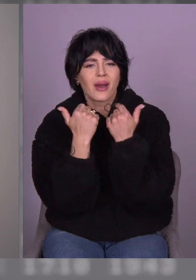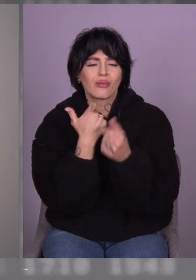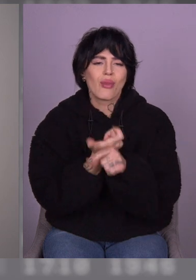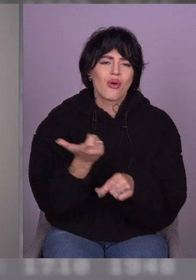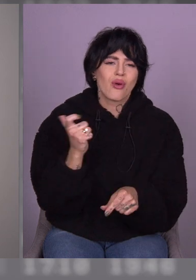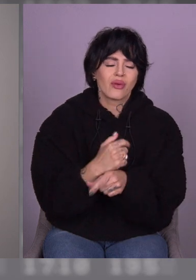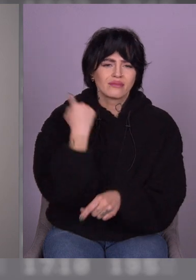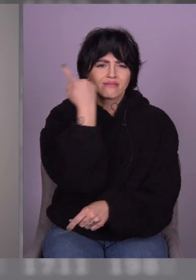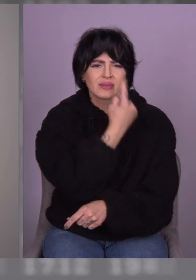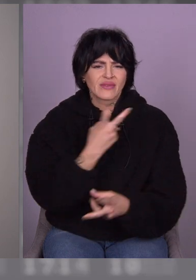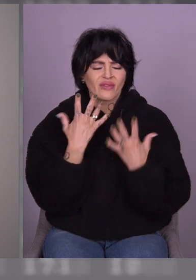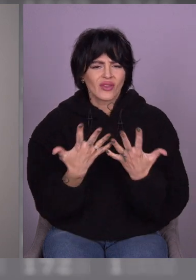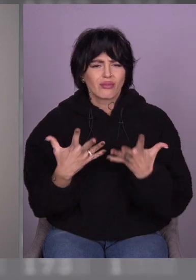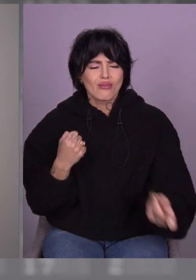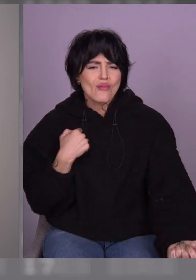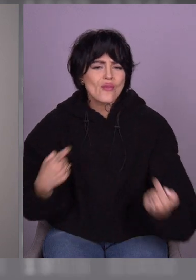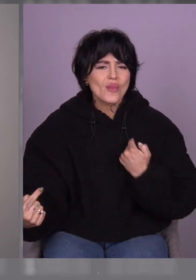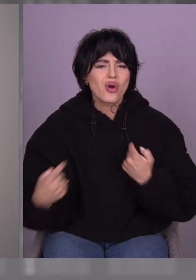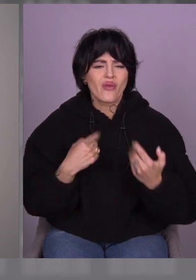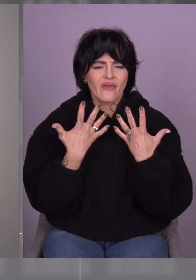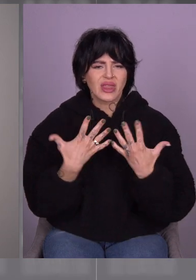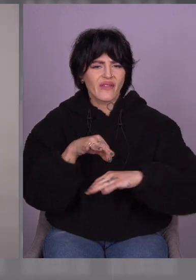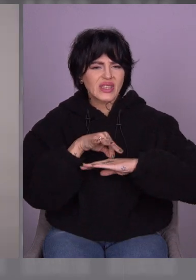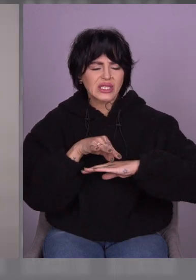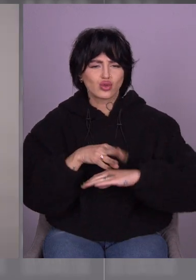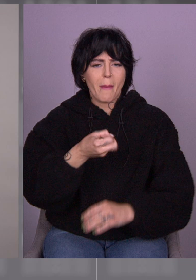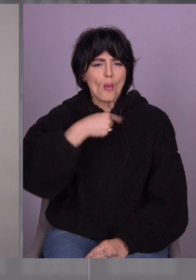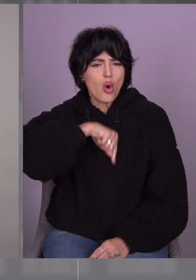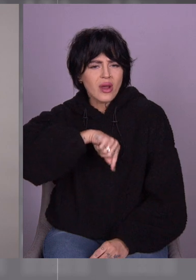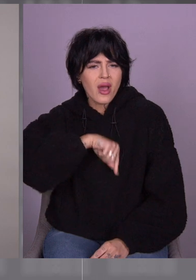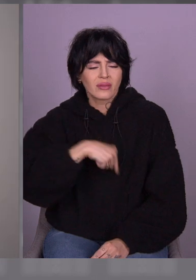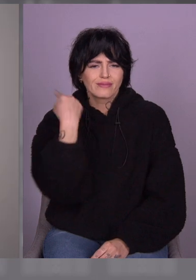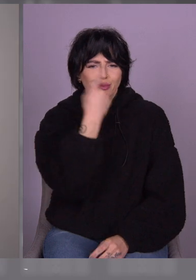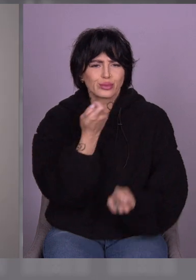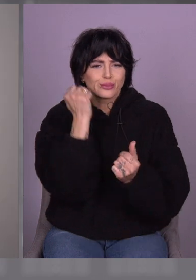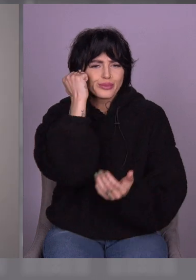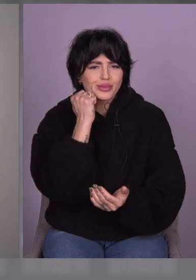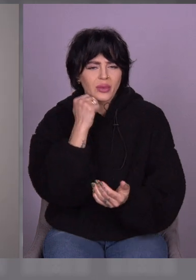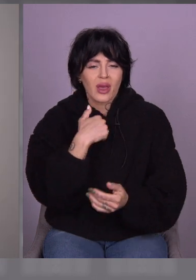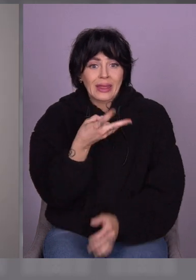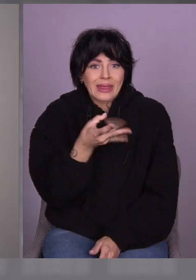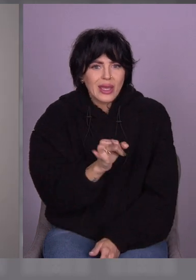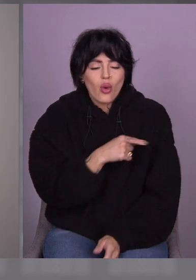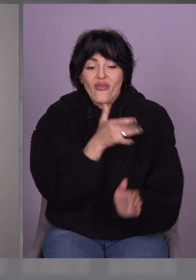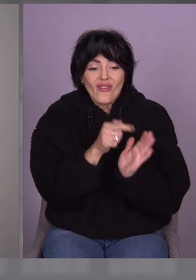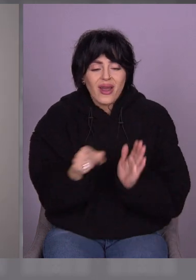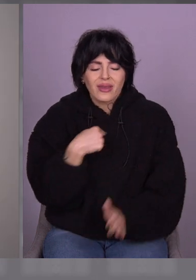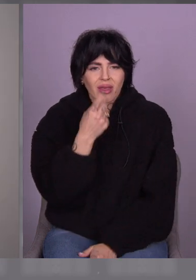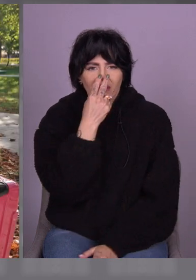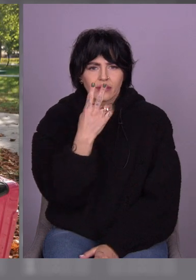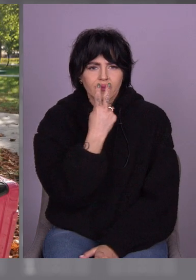смучений сильно. І фізично, і морально постаріший. Я таким його ніколи не бачила.